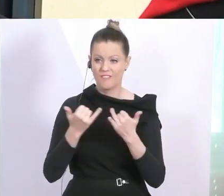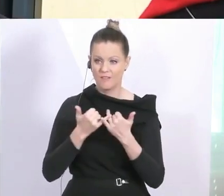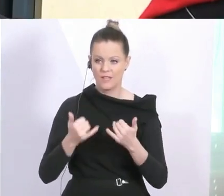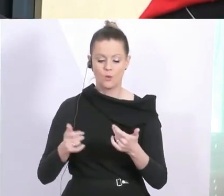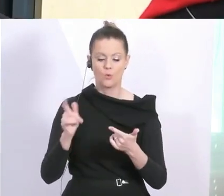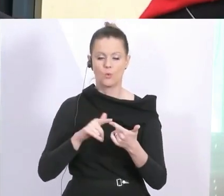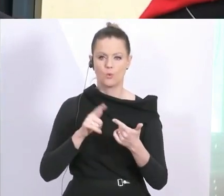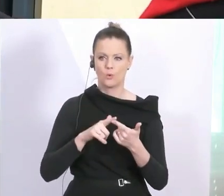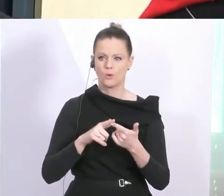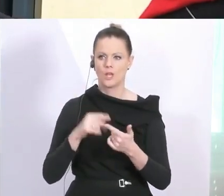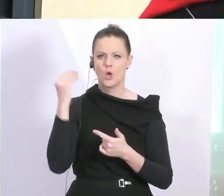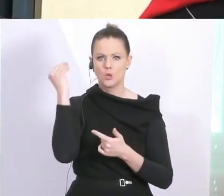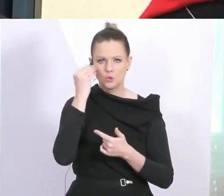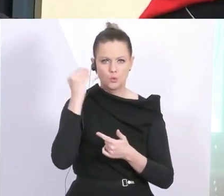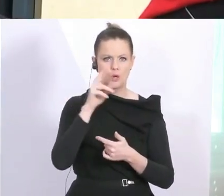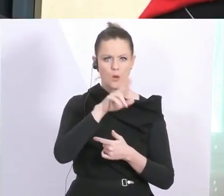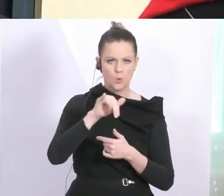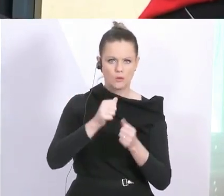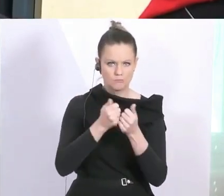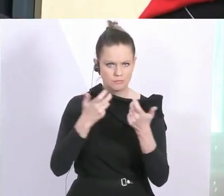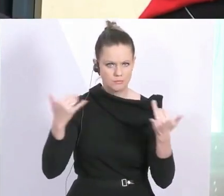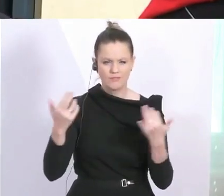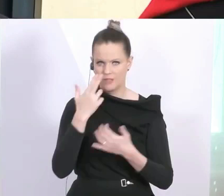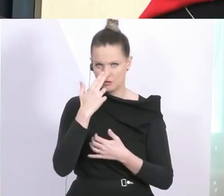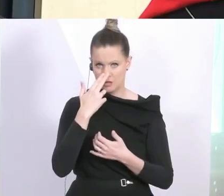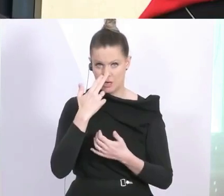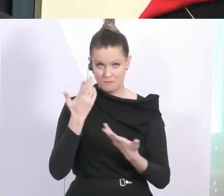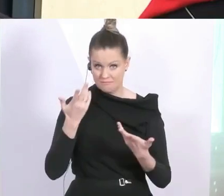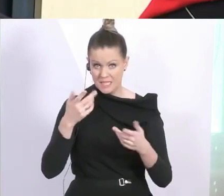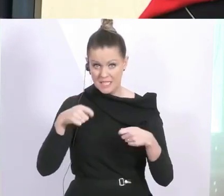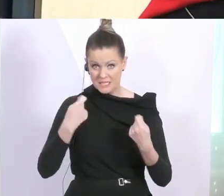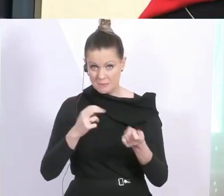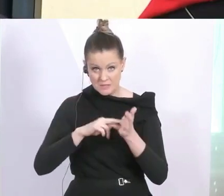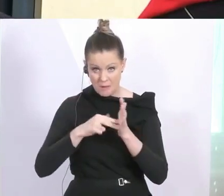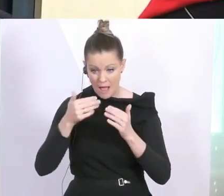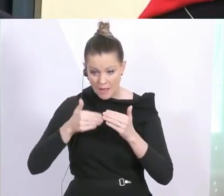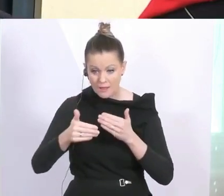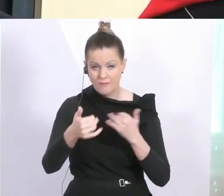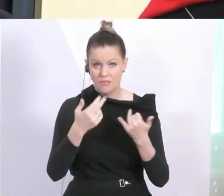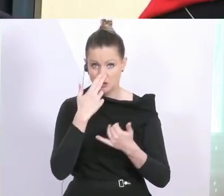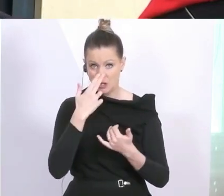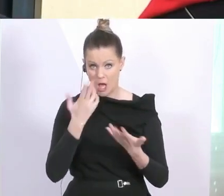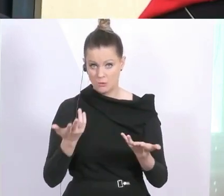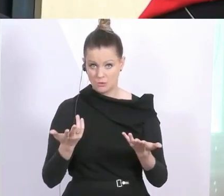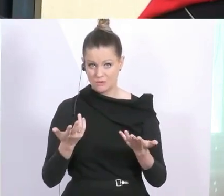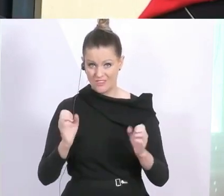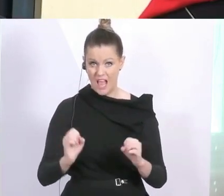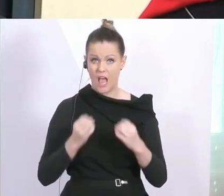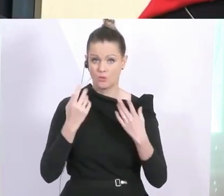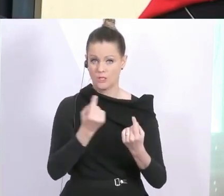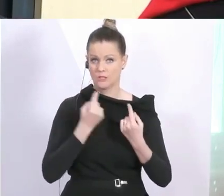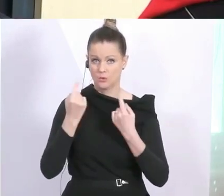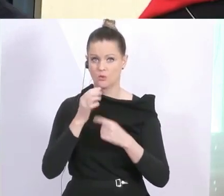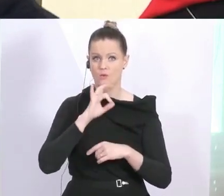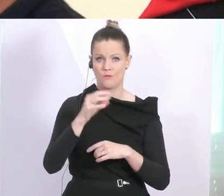aktuell mit Schulen, Universitäten und so weiter aus? Gibt es da einen Fahrplan aktuell? Was heißt diese aktuelle Situation für die Schüler und